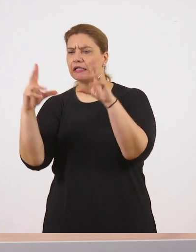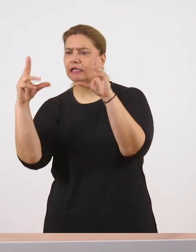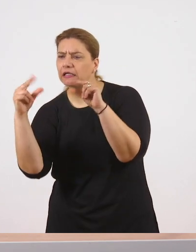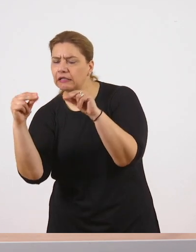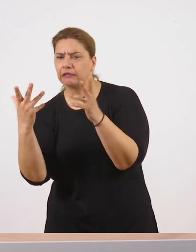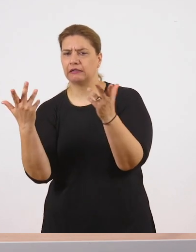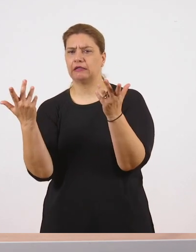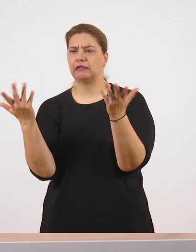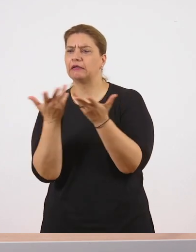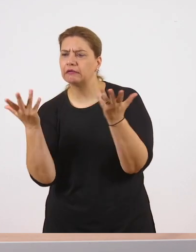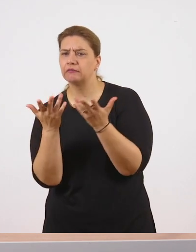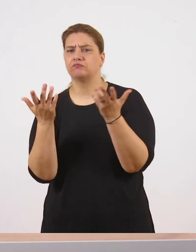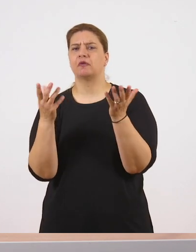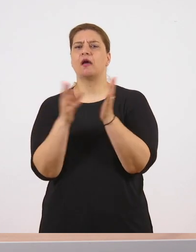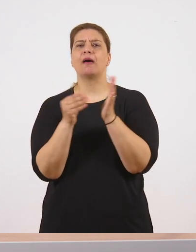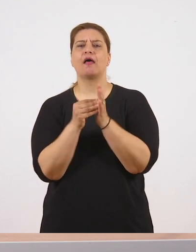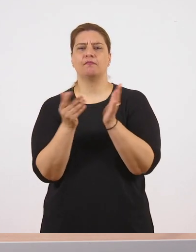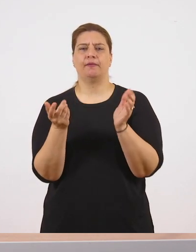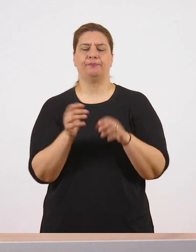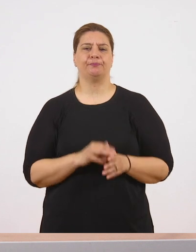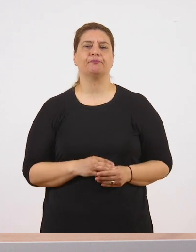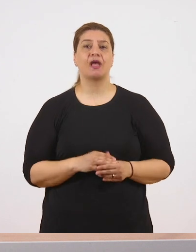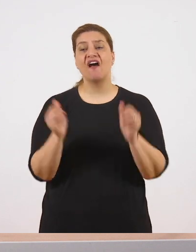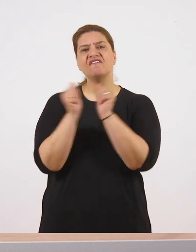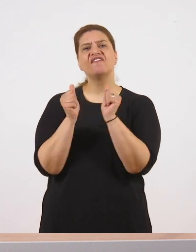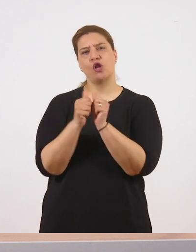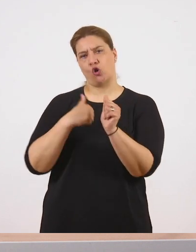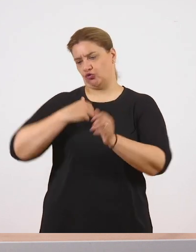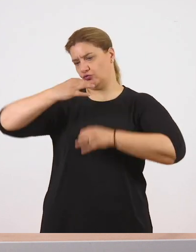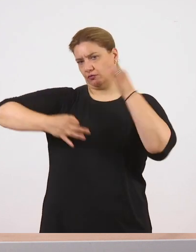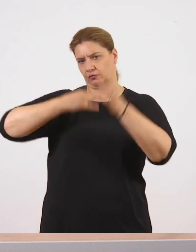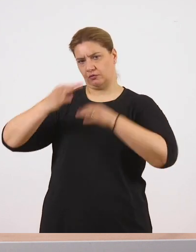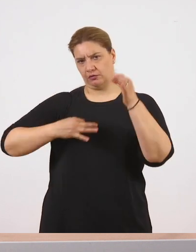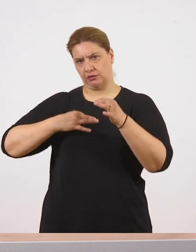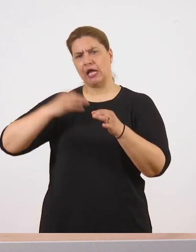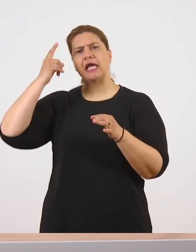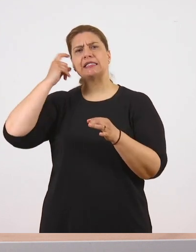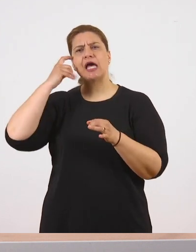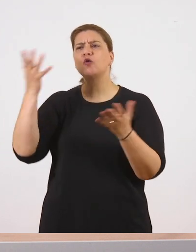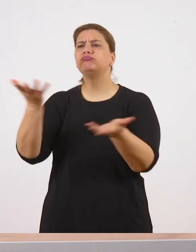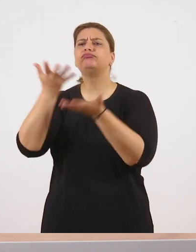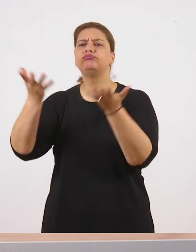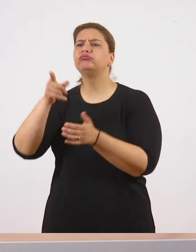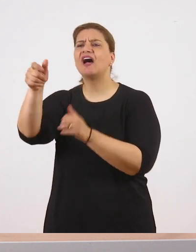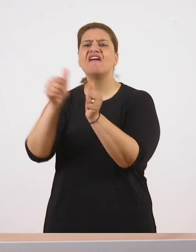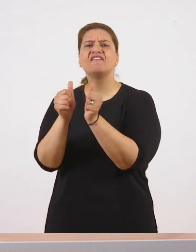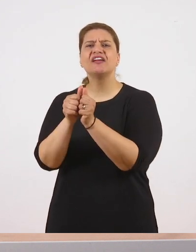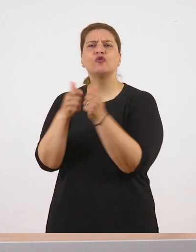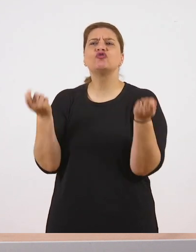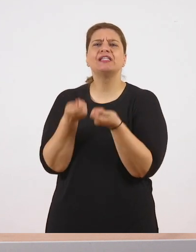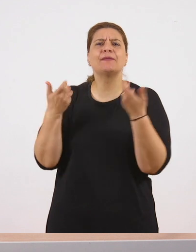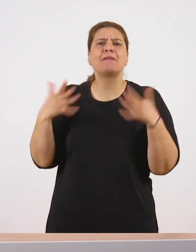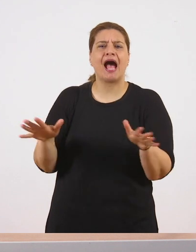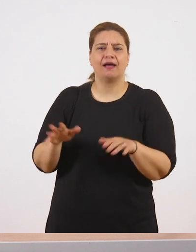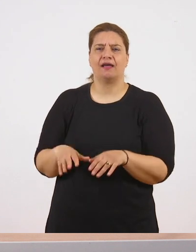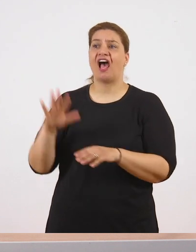του προσώπου που περιγράφουμε. Για παράδειγμα, αν μιλάμε για έναν φίλο μας και γνωρίζουμε ένα περιστατικό που αυτός έχει σκαρφαλώσει σε ένα